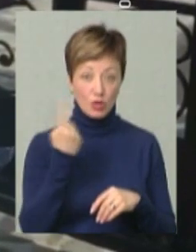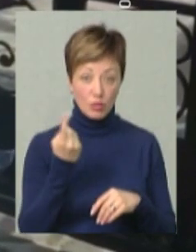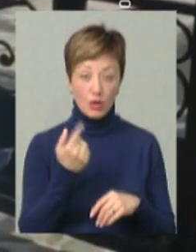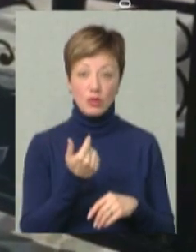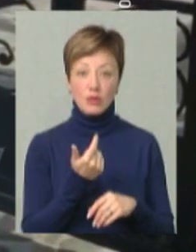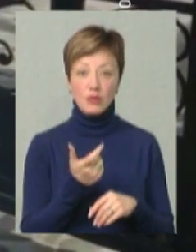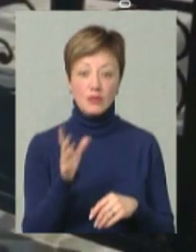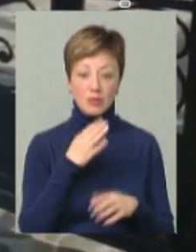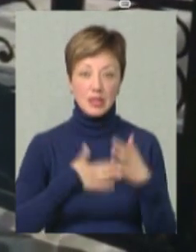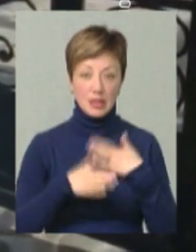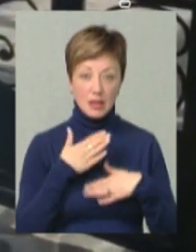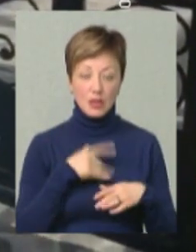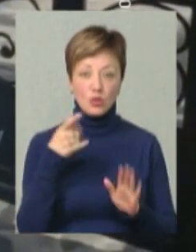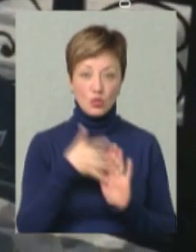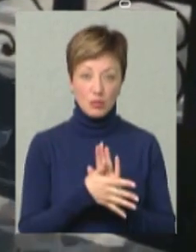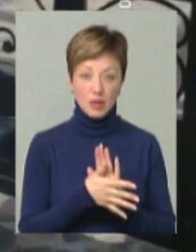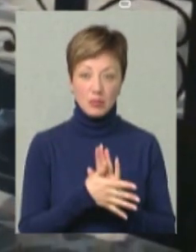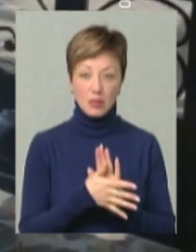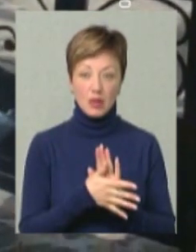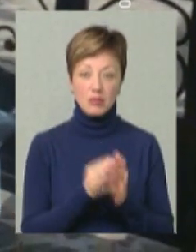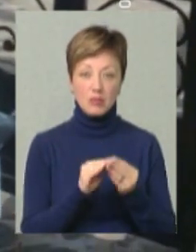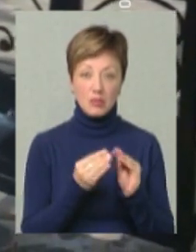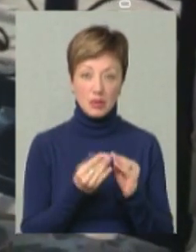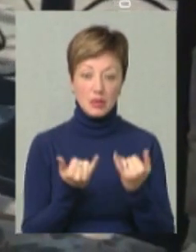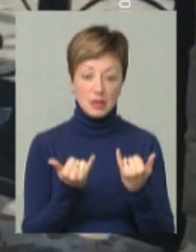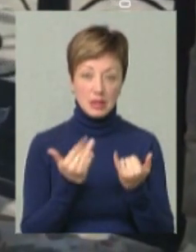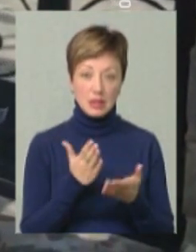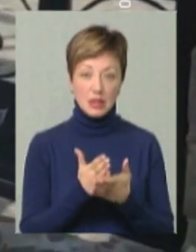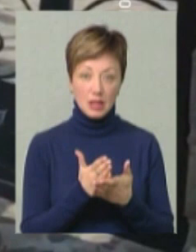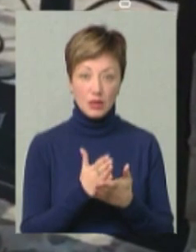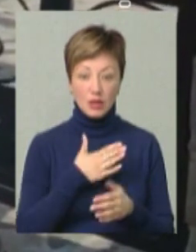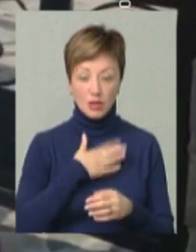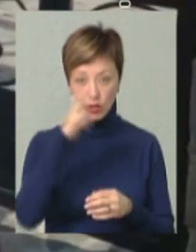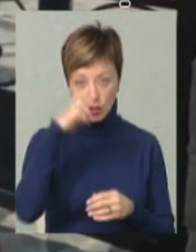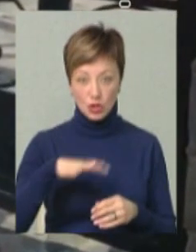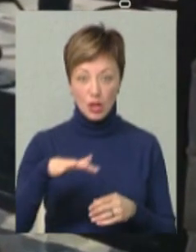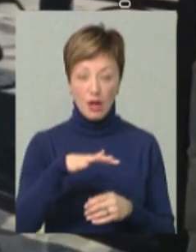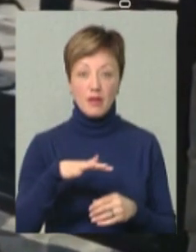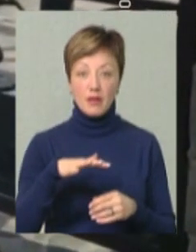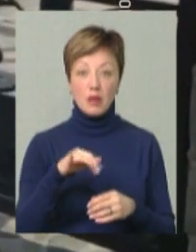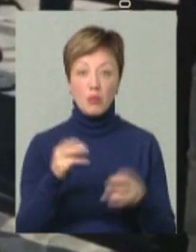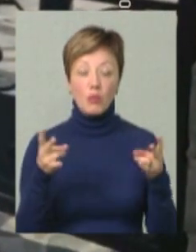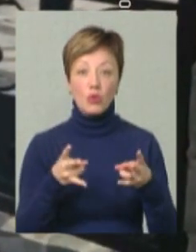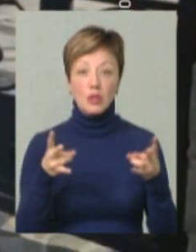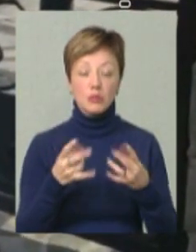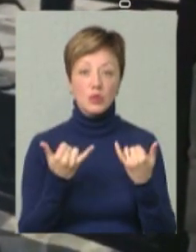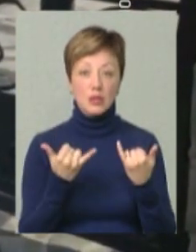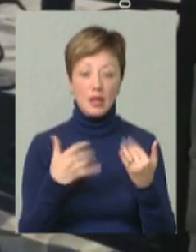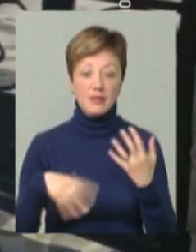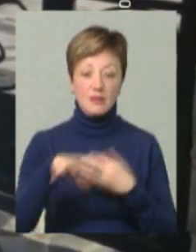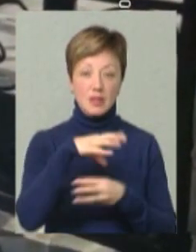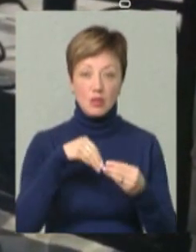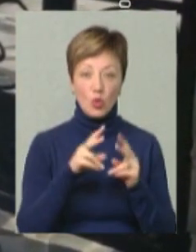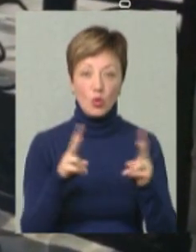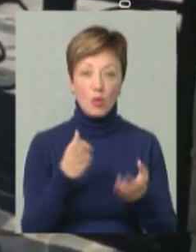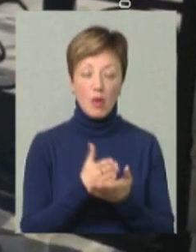дуже цього зраділа, тому що розуміємо виклики, які стоять перед нашою державою. І потрібно зараз усім,